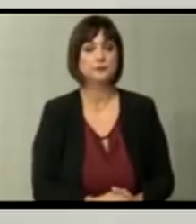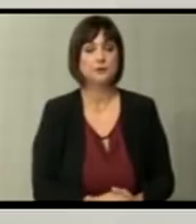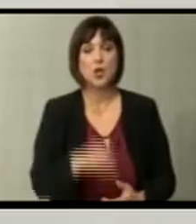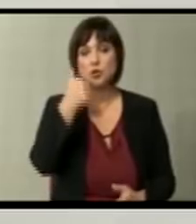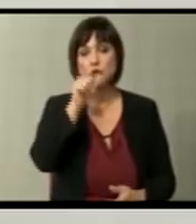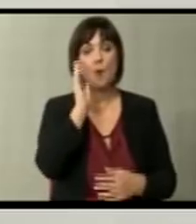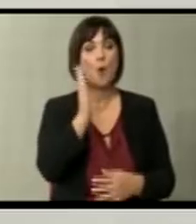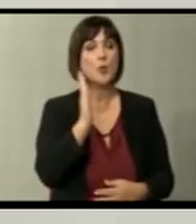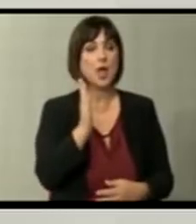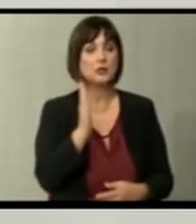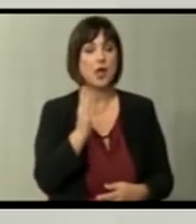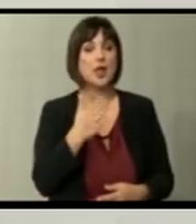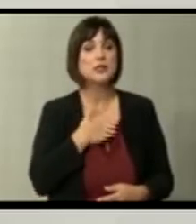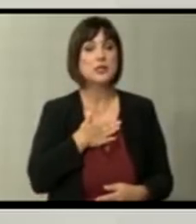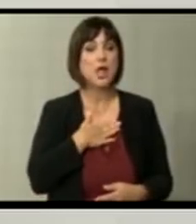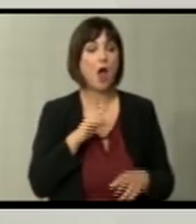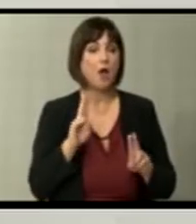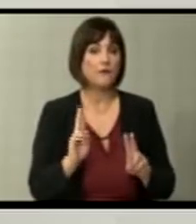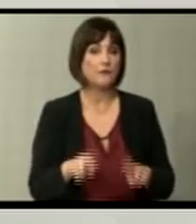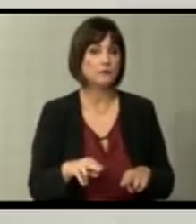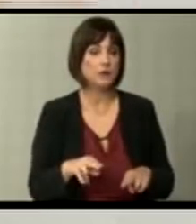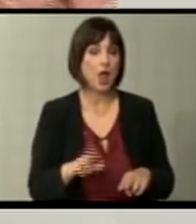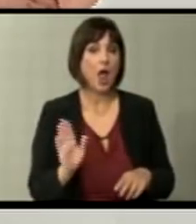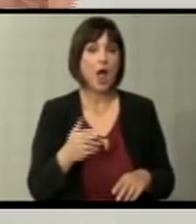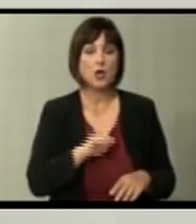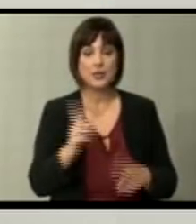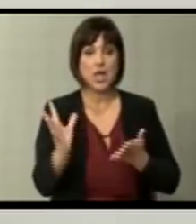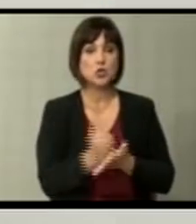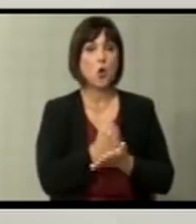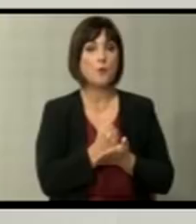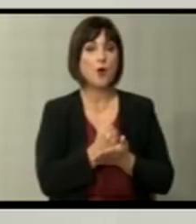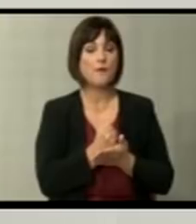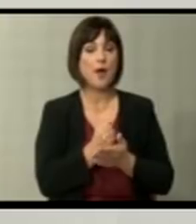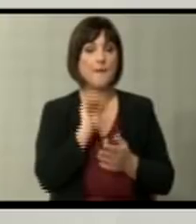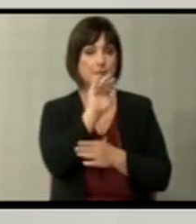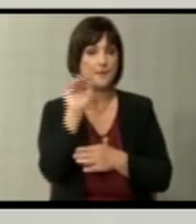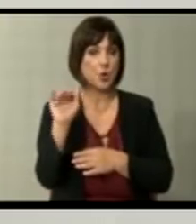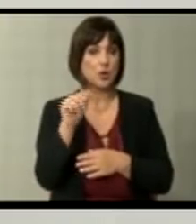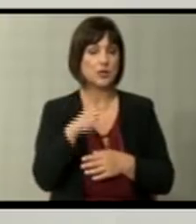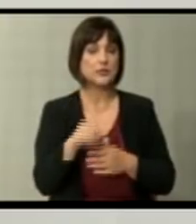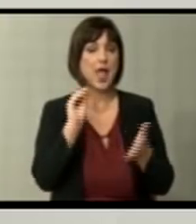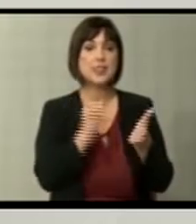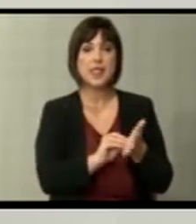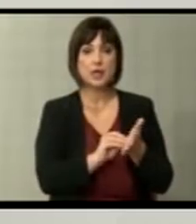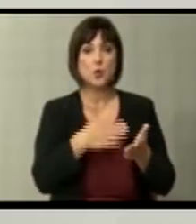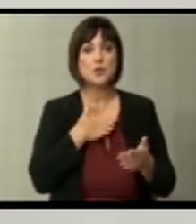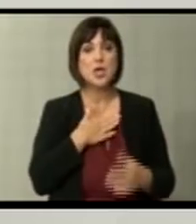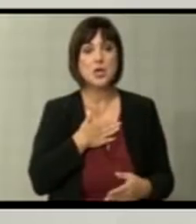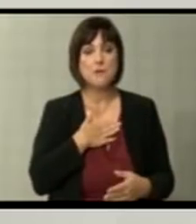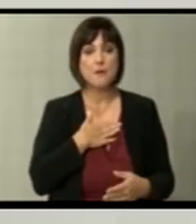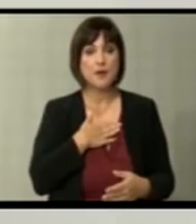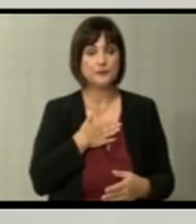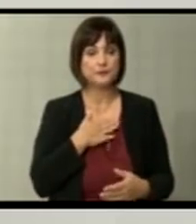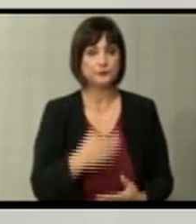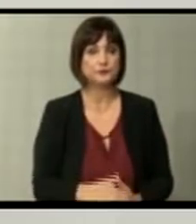Што понатаму? Ние, вероятно, ако не добиеме препорака за датум, ќе имаме